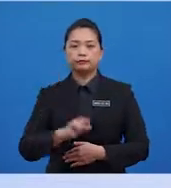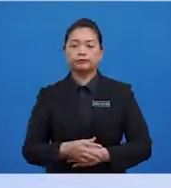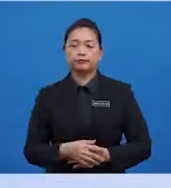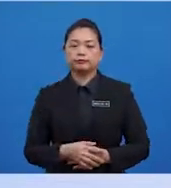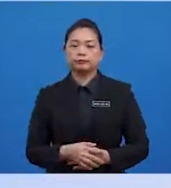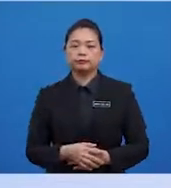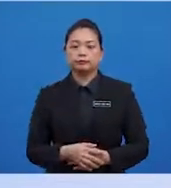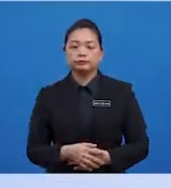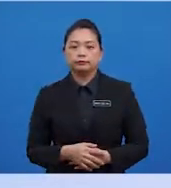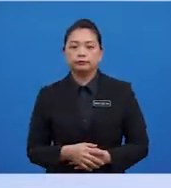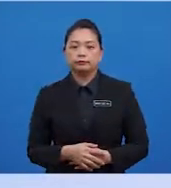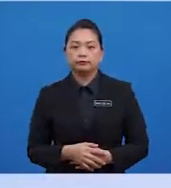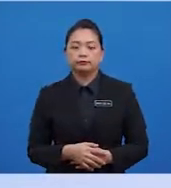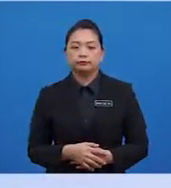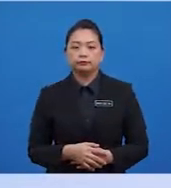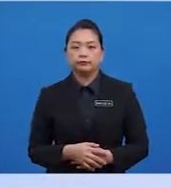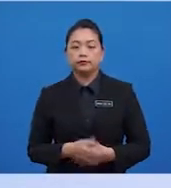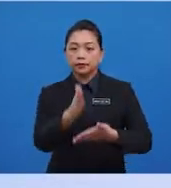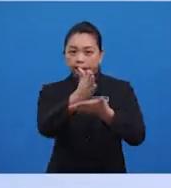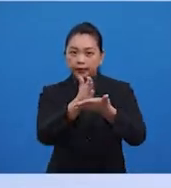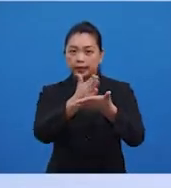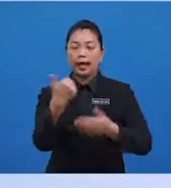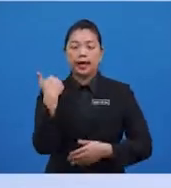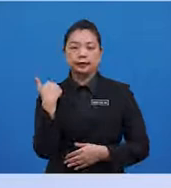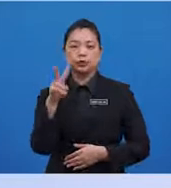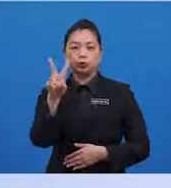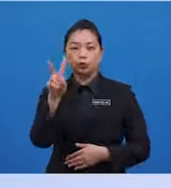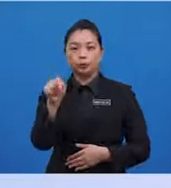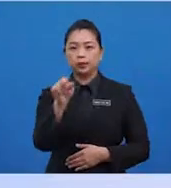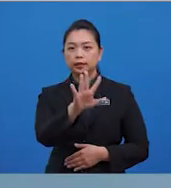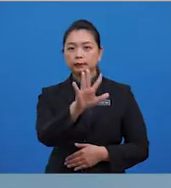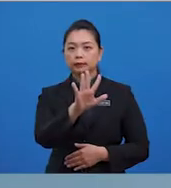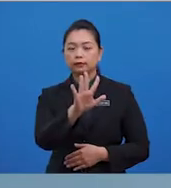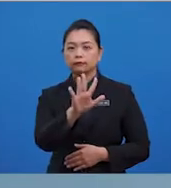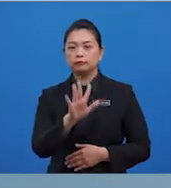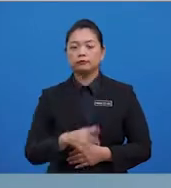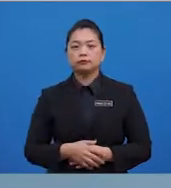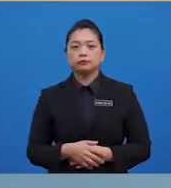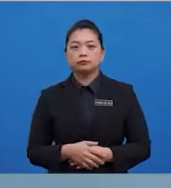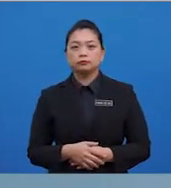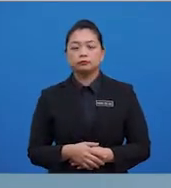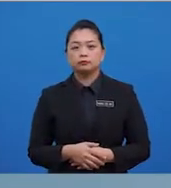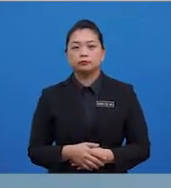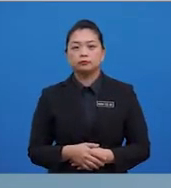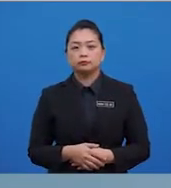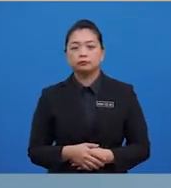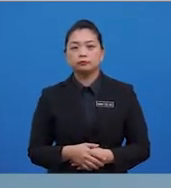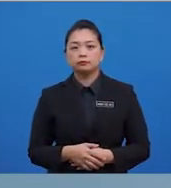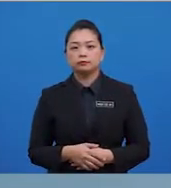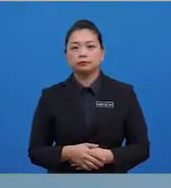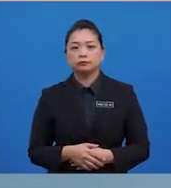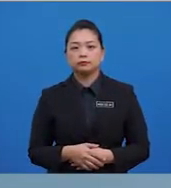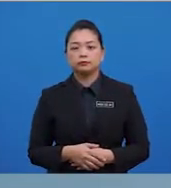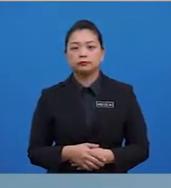dengan itu, median adalah 2.5. Walaupun 2.5